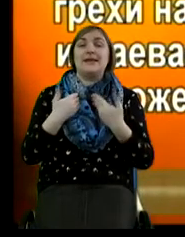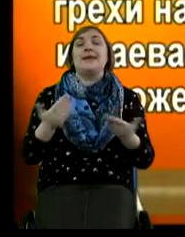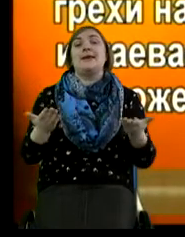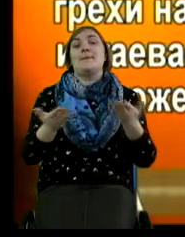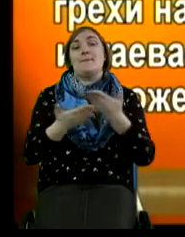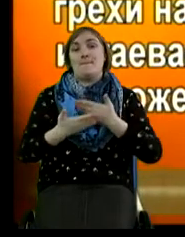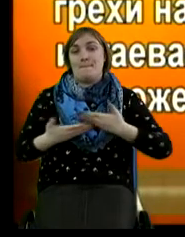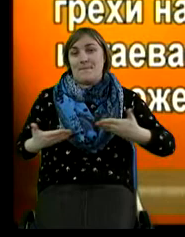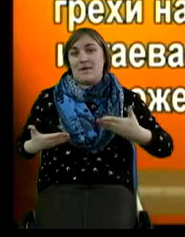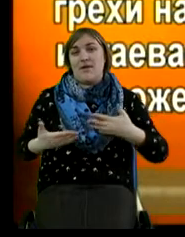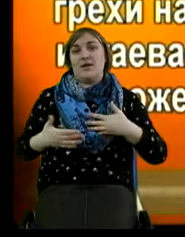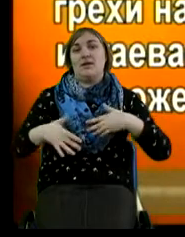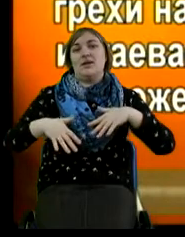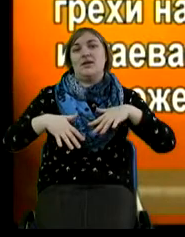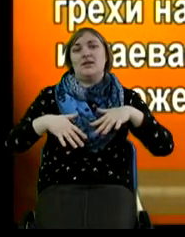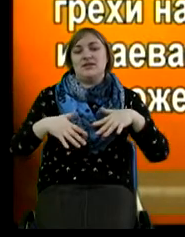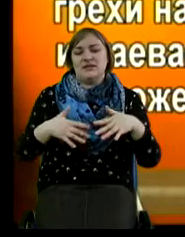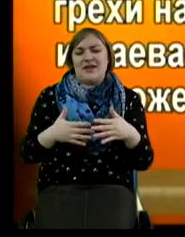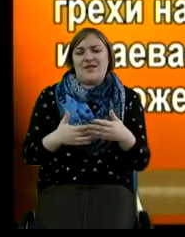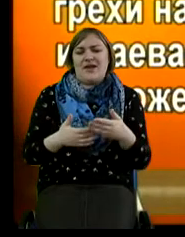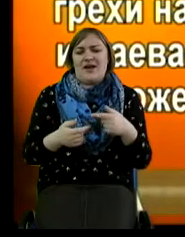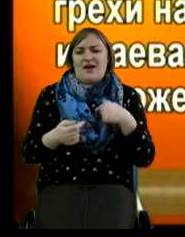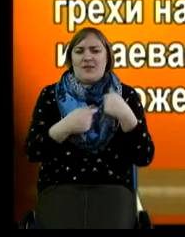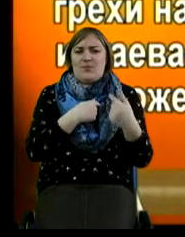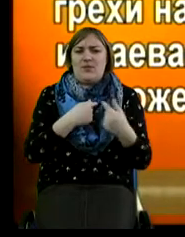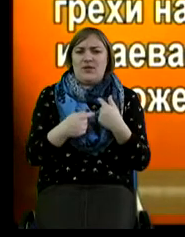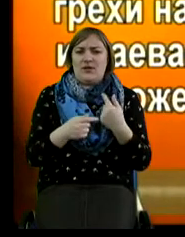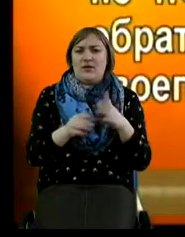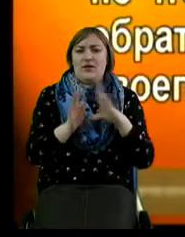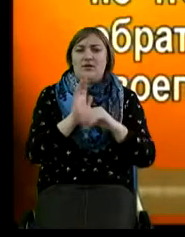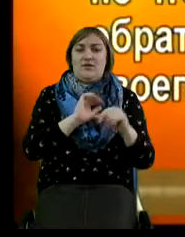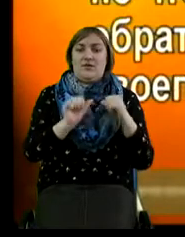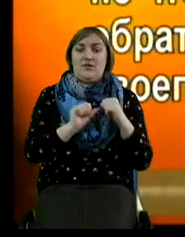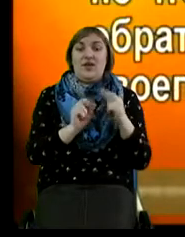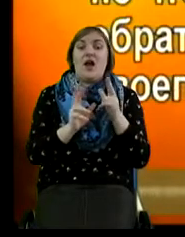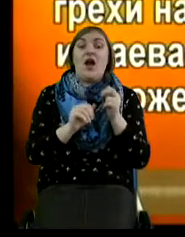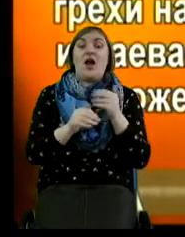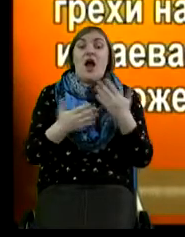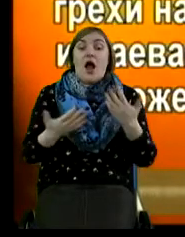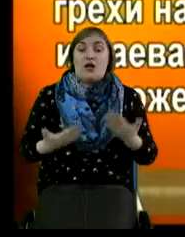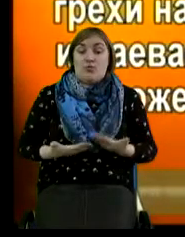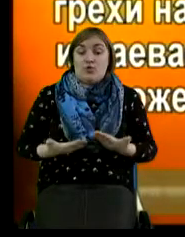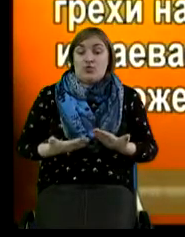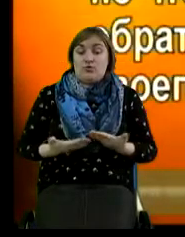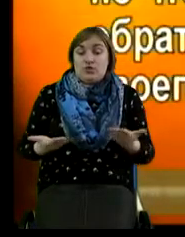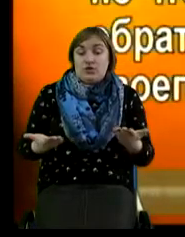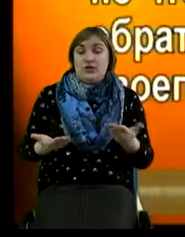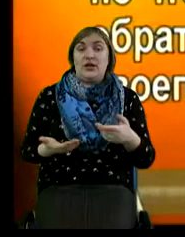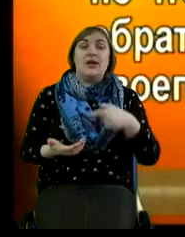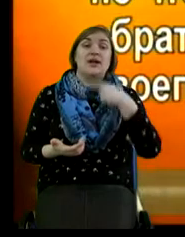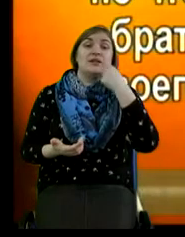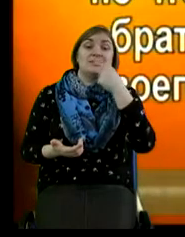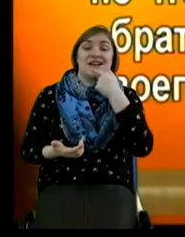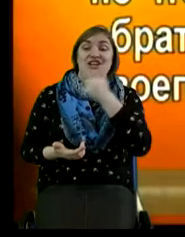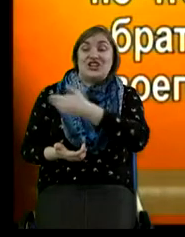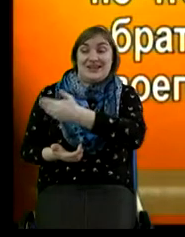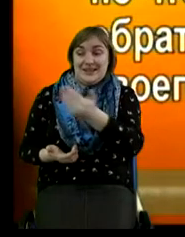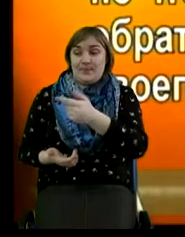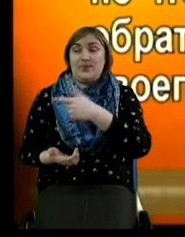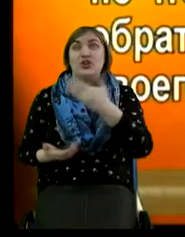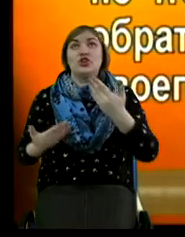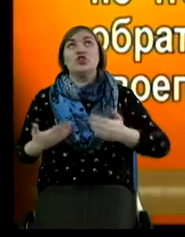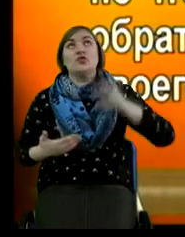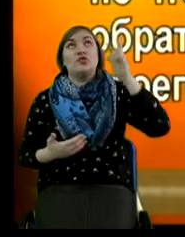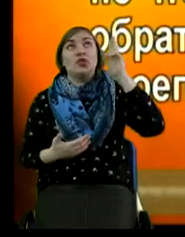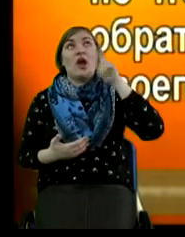истаиваем в них. Как же можем мы жить? Скажи им, живу я, говорит Господь Бог,